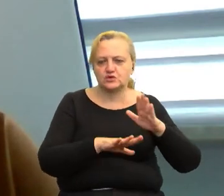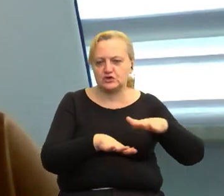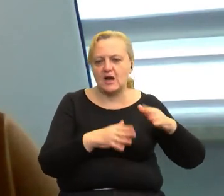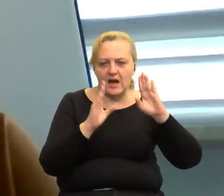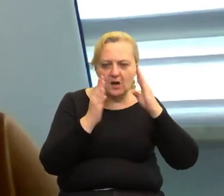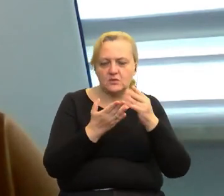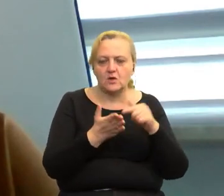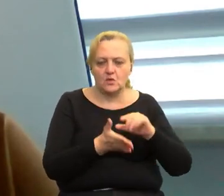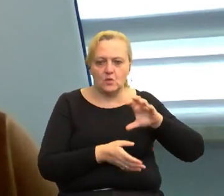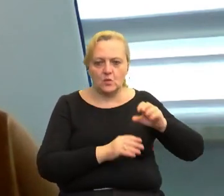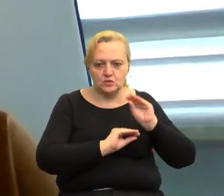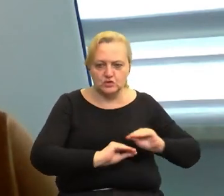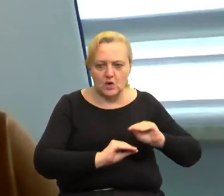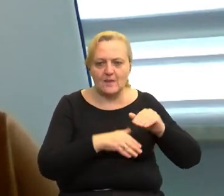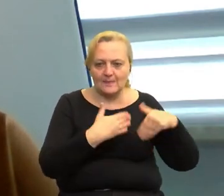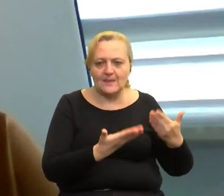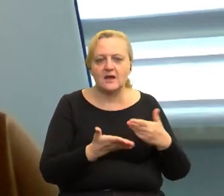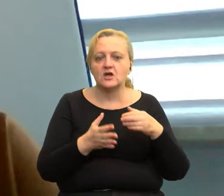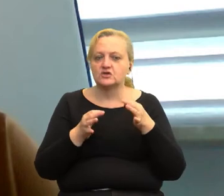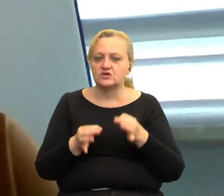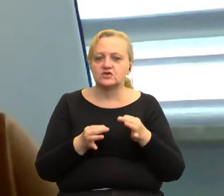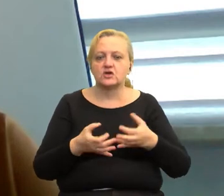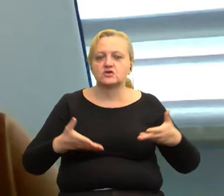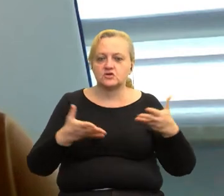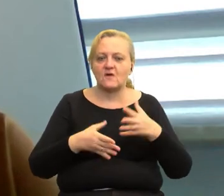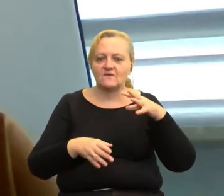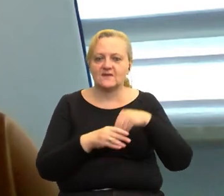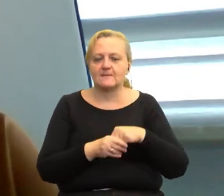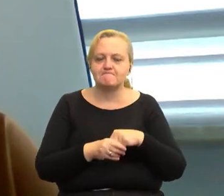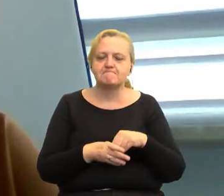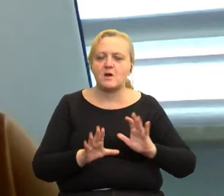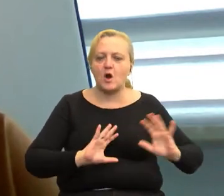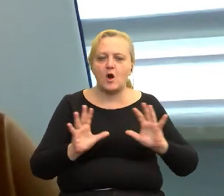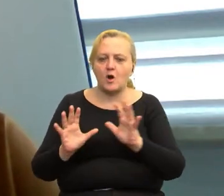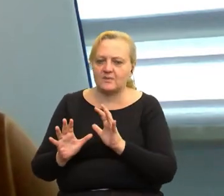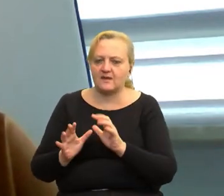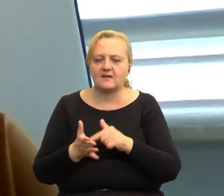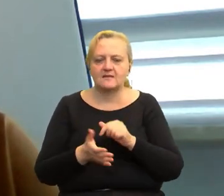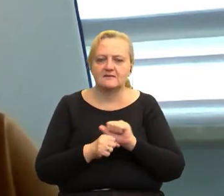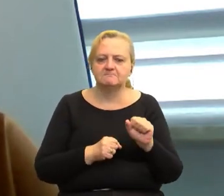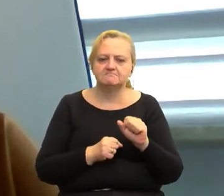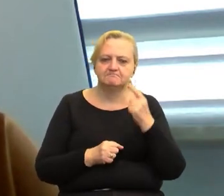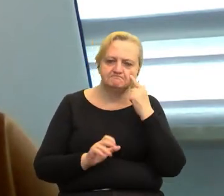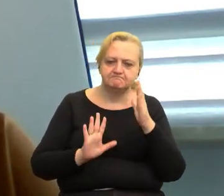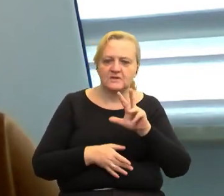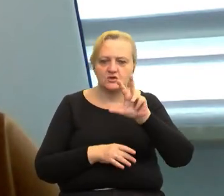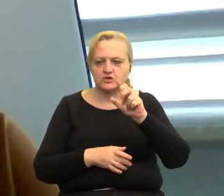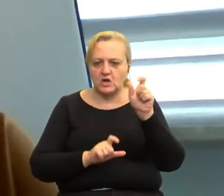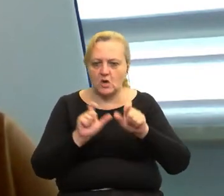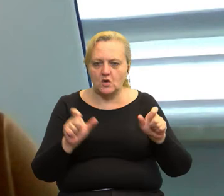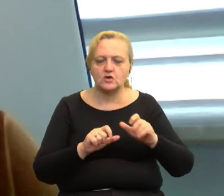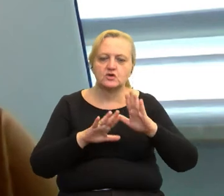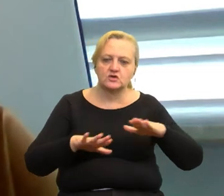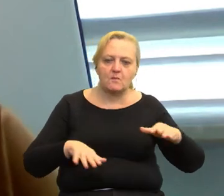bo tą grupę również szkolimy. Na dzień dzisiejszy stowarzyszenie obejmuje opieką 300 osób, dzieci i